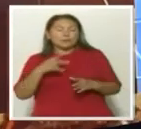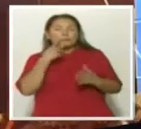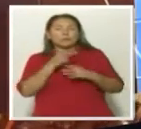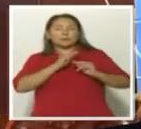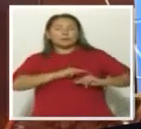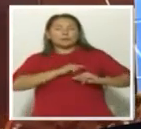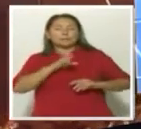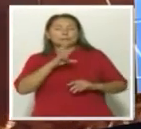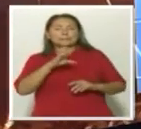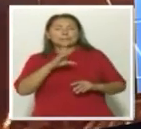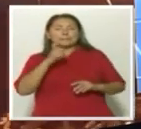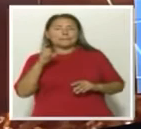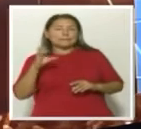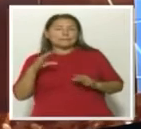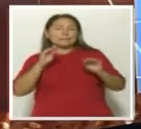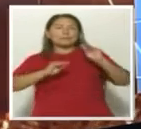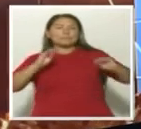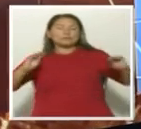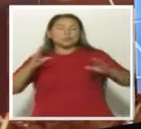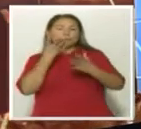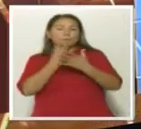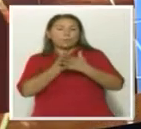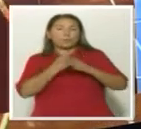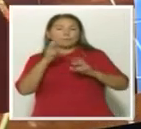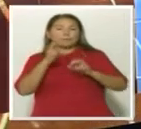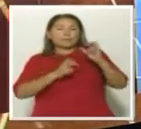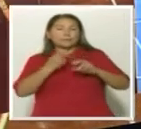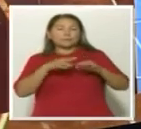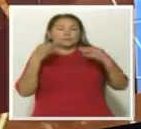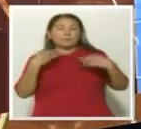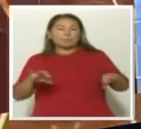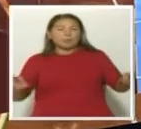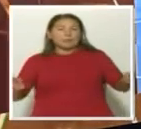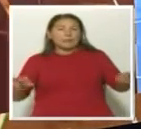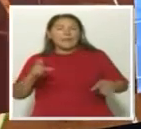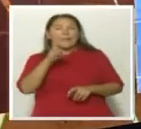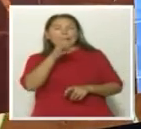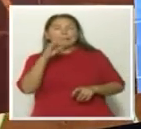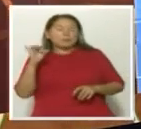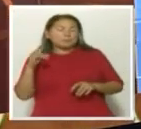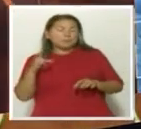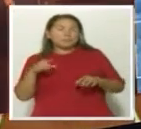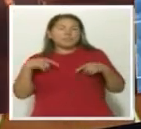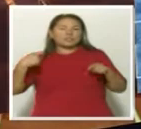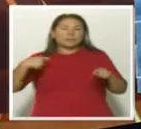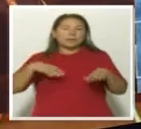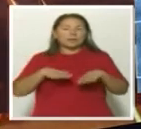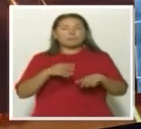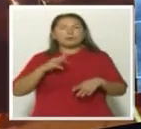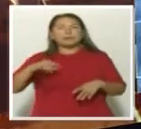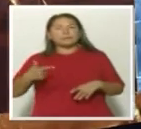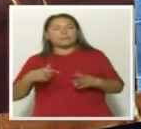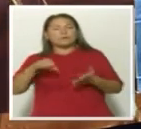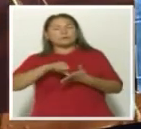деятельности СЭС и размещения своих предприятий на территории свободной экономической зоны. В частности, швей у Магисталовской области